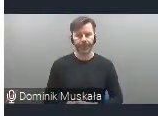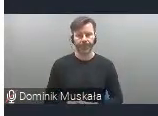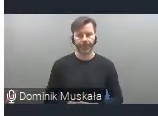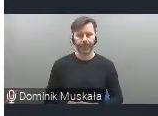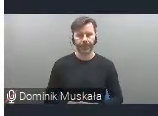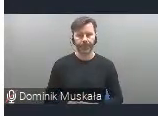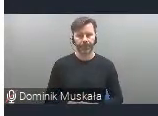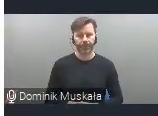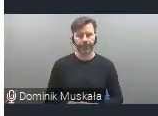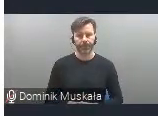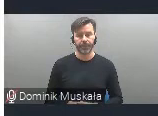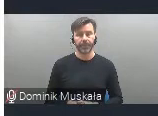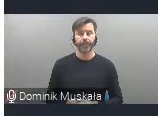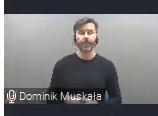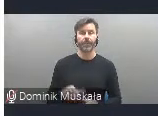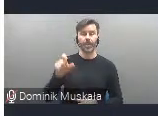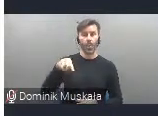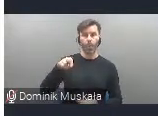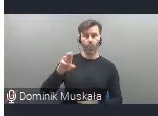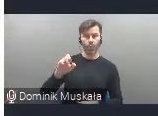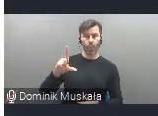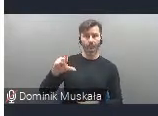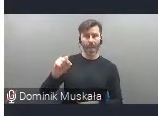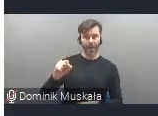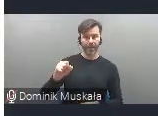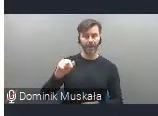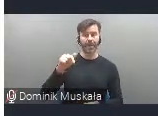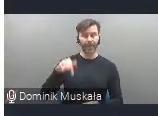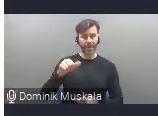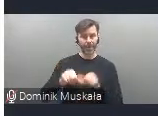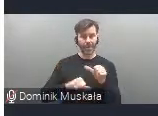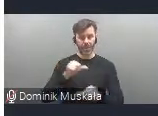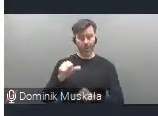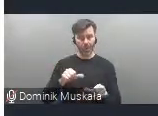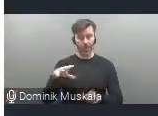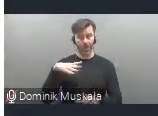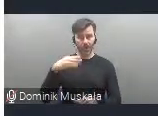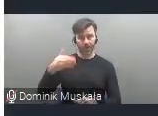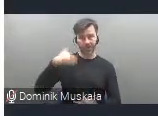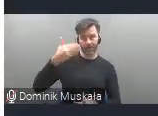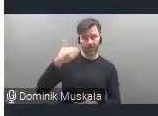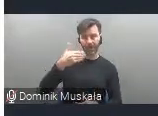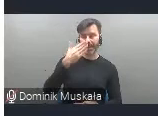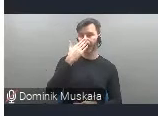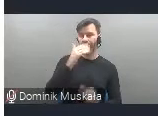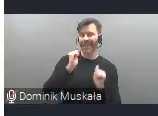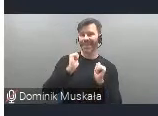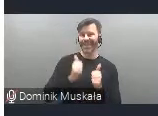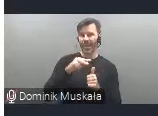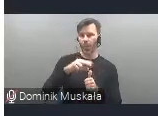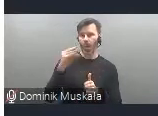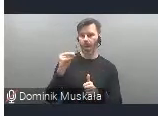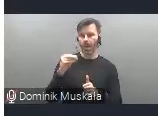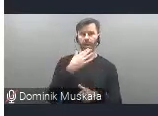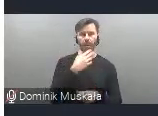podejściem Ursula von der Leyen, która z kolei w tegorocznym orędziu na temat stanu Unii Europejskiej cytowała